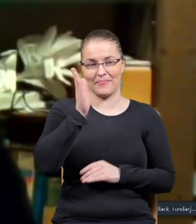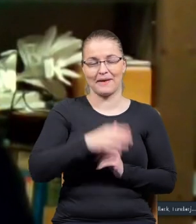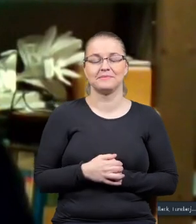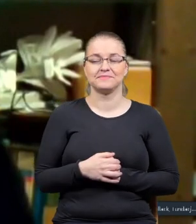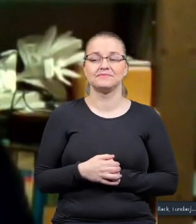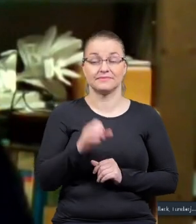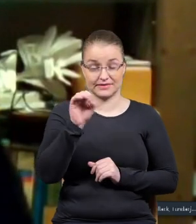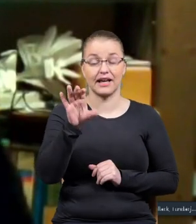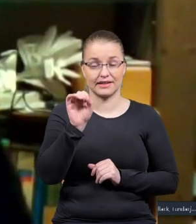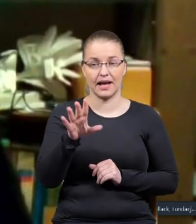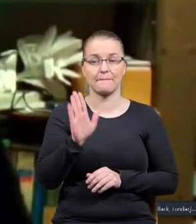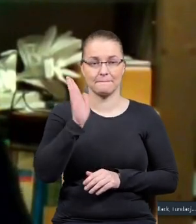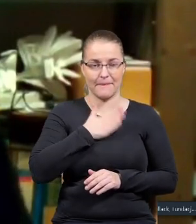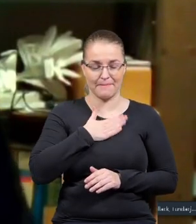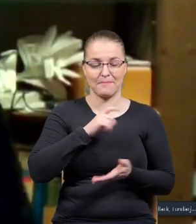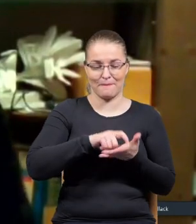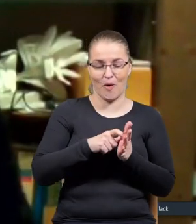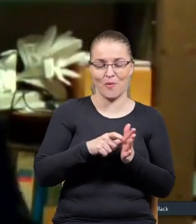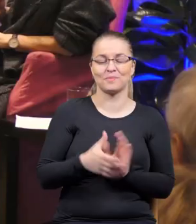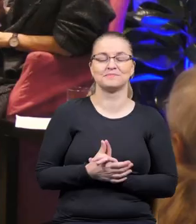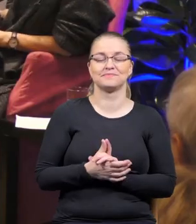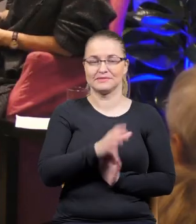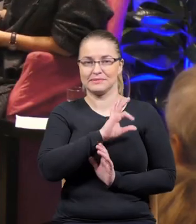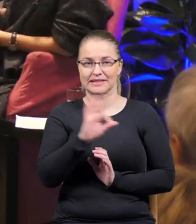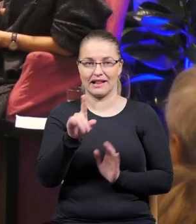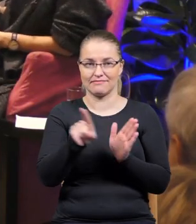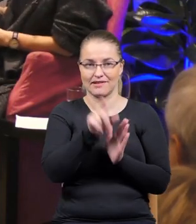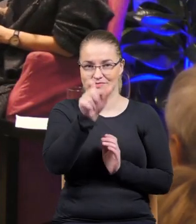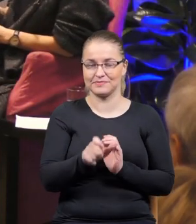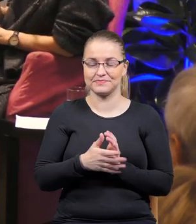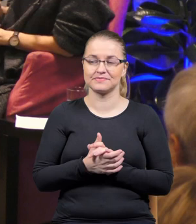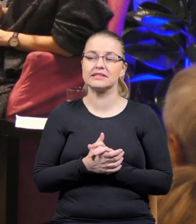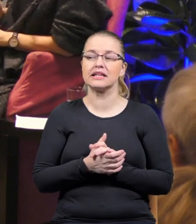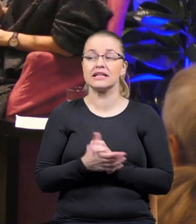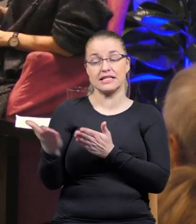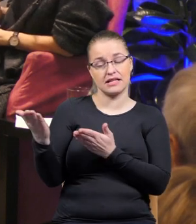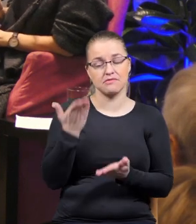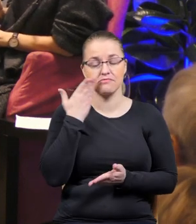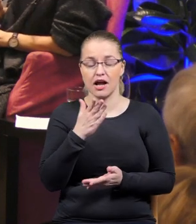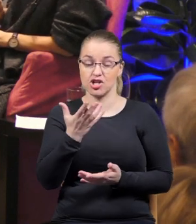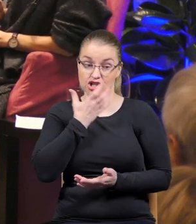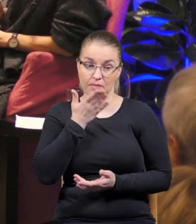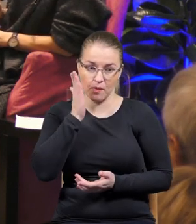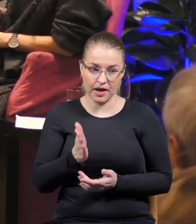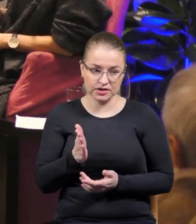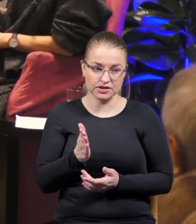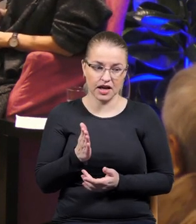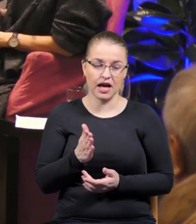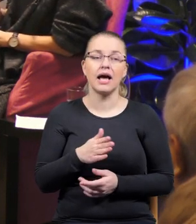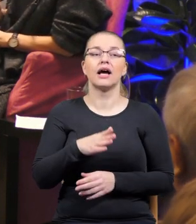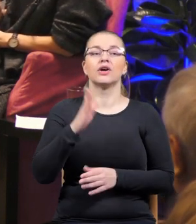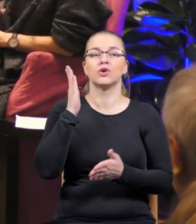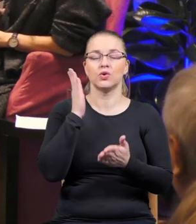Tak jest. Mamy pokój dla Ciebie. Tak. To zapraszamy bardzo. się tylko ciepło zrobi i przestaną